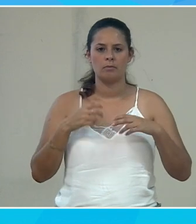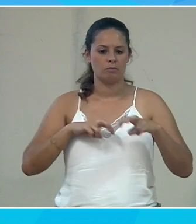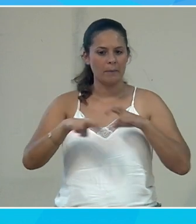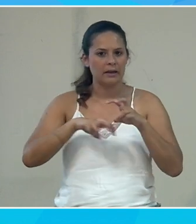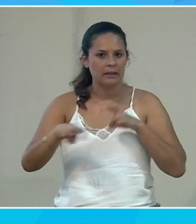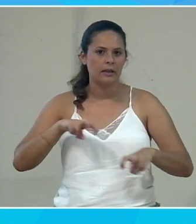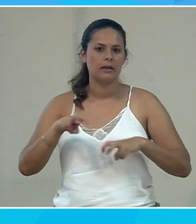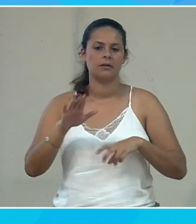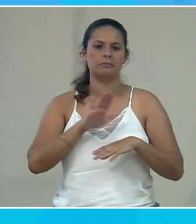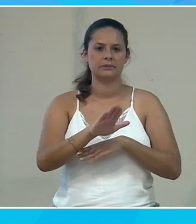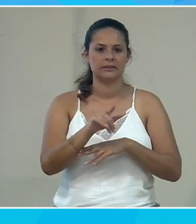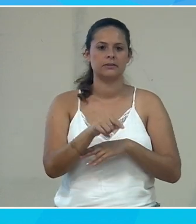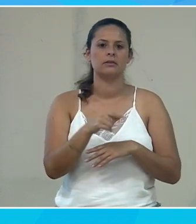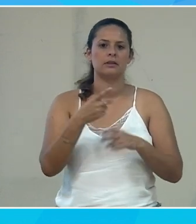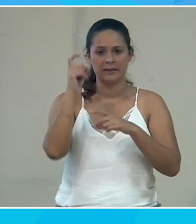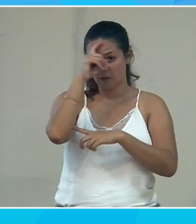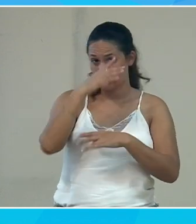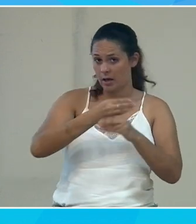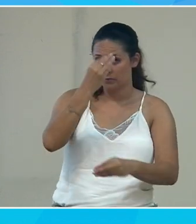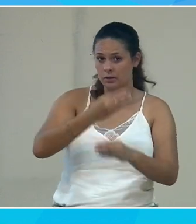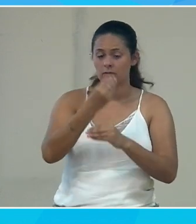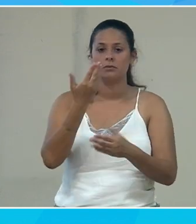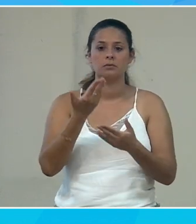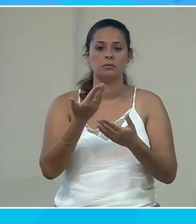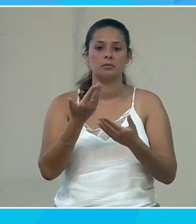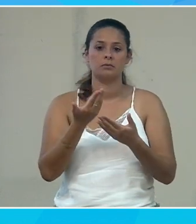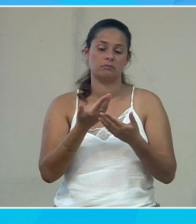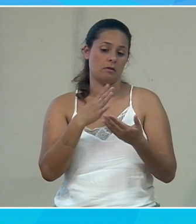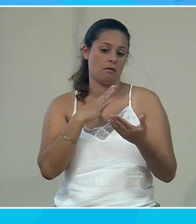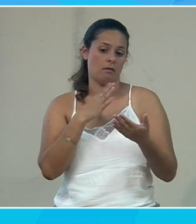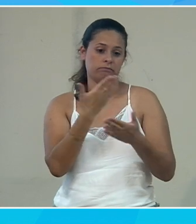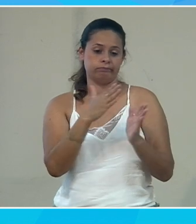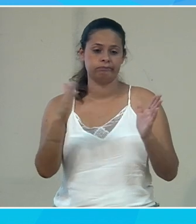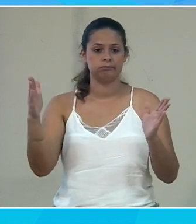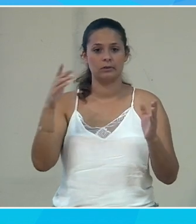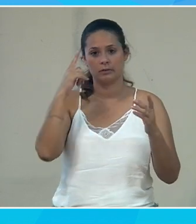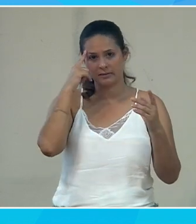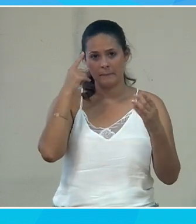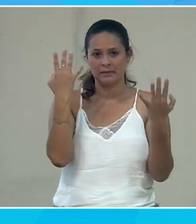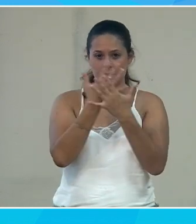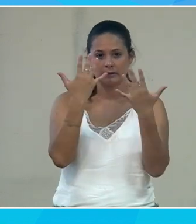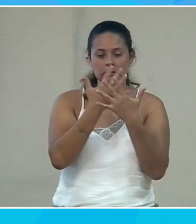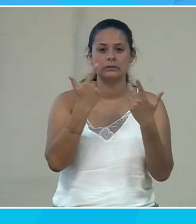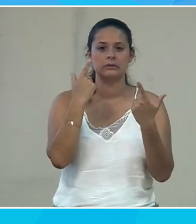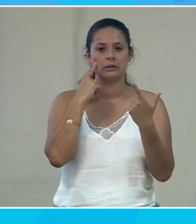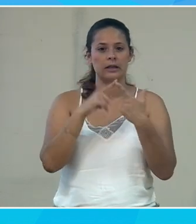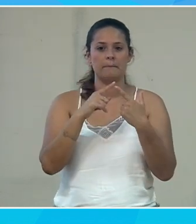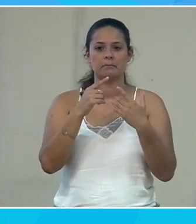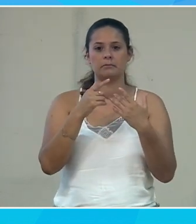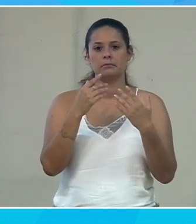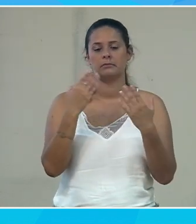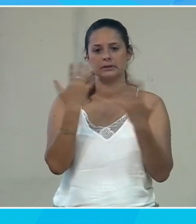des difficultés d'apprentissage, comme quelque part toutes les dyslexies, dysorthographies, dyscalculées,